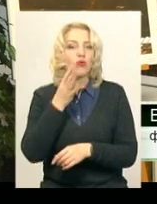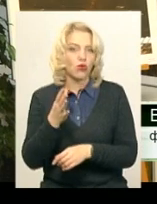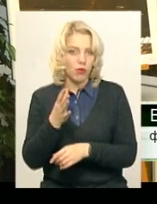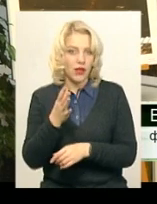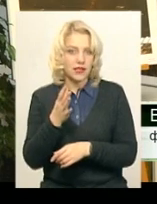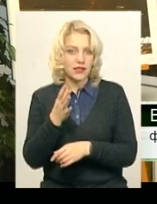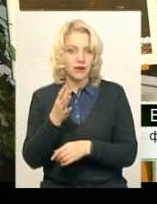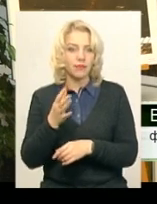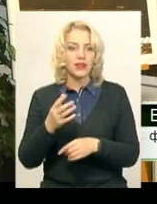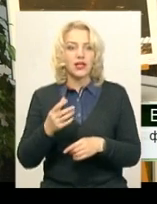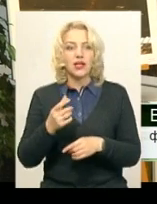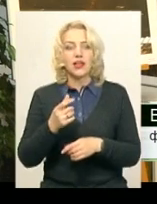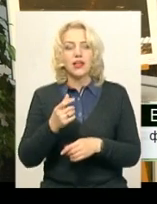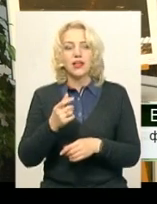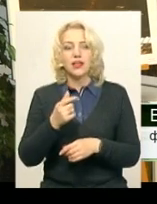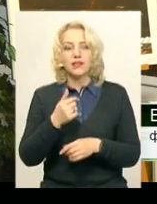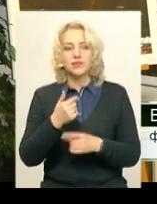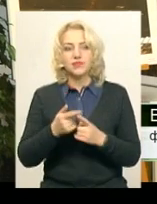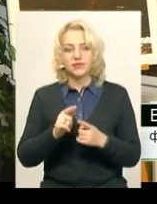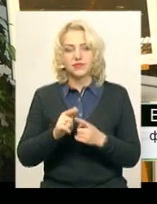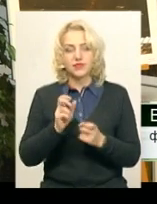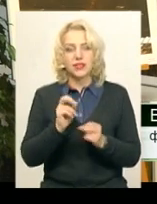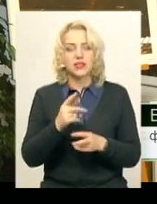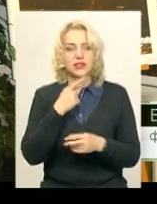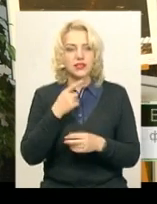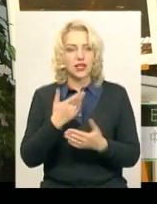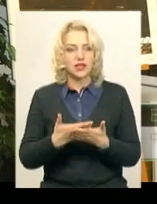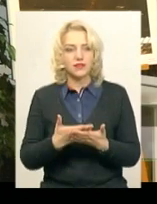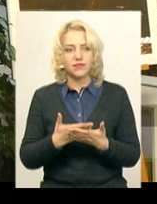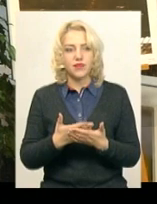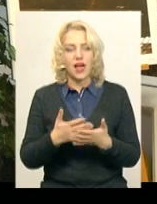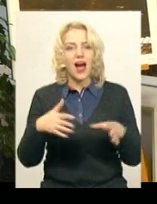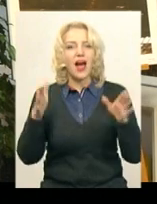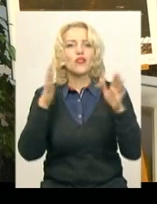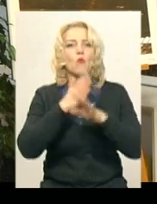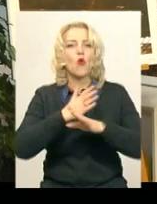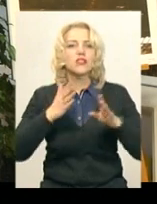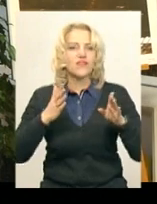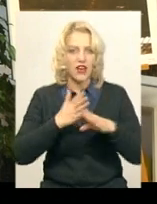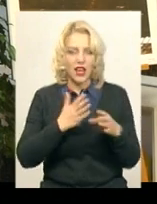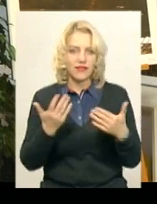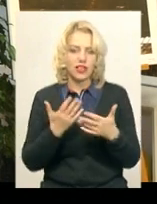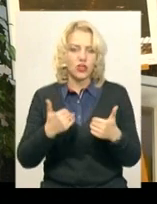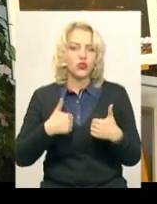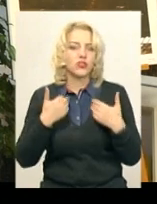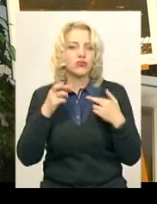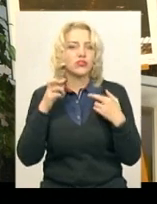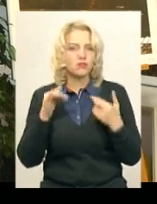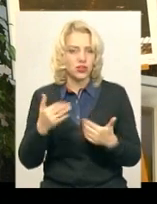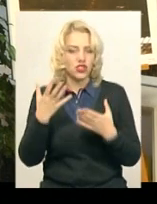глядач, дуже сподобалася така атмосфера, в якій захотіли ще